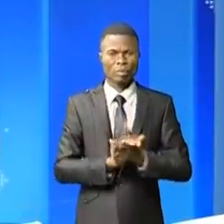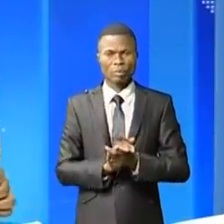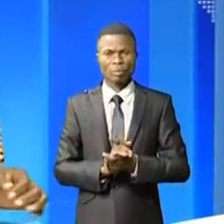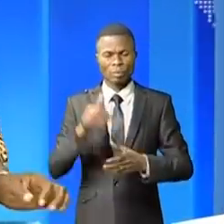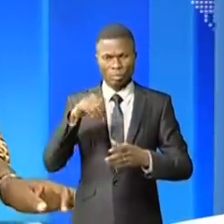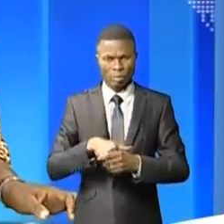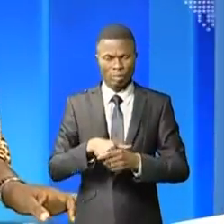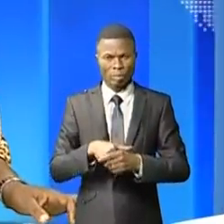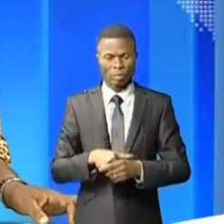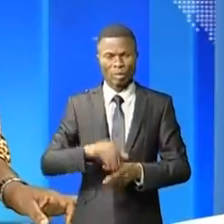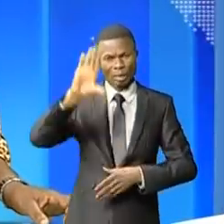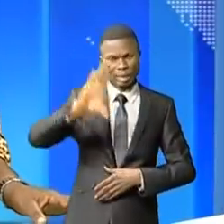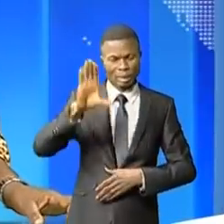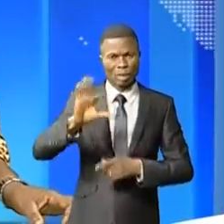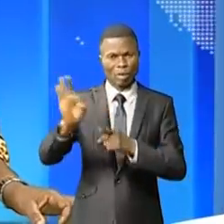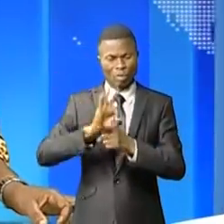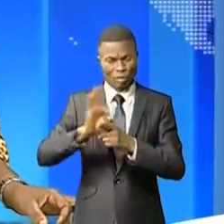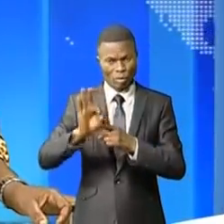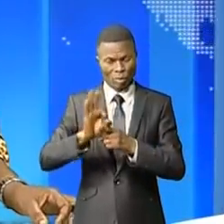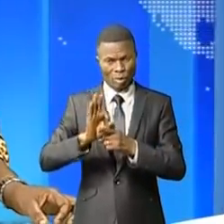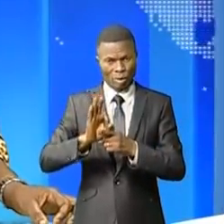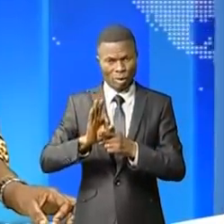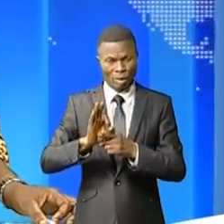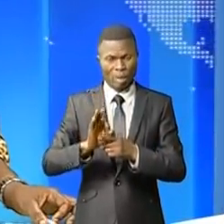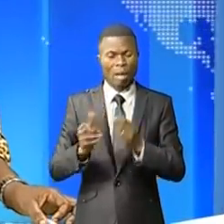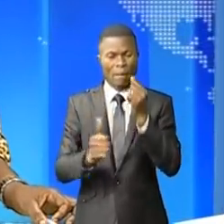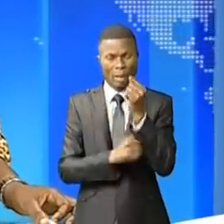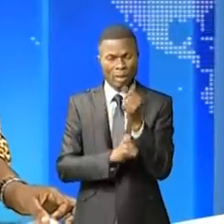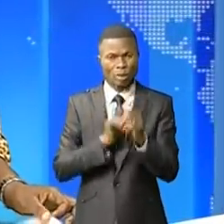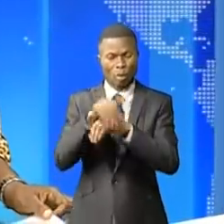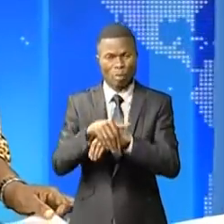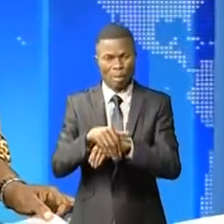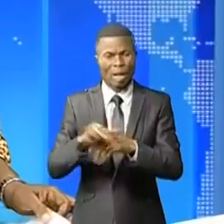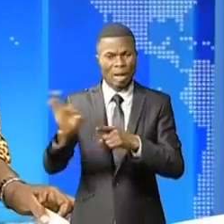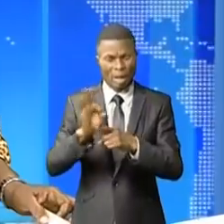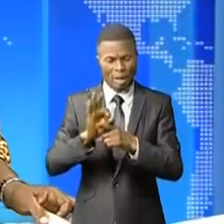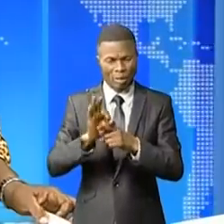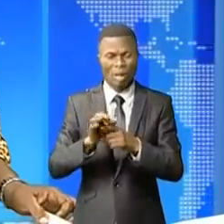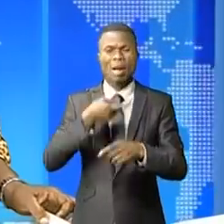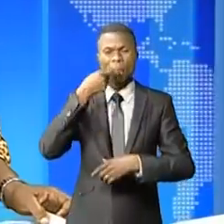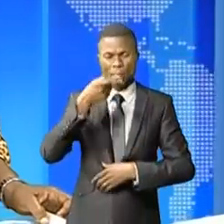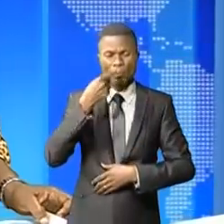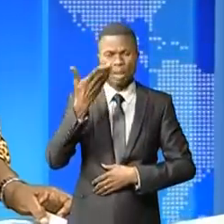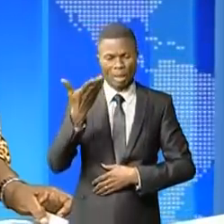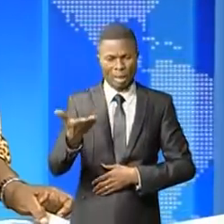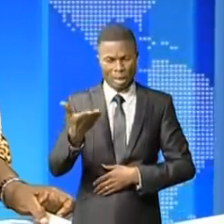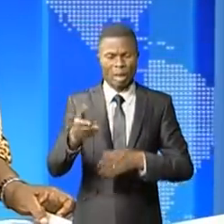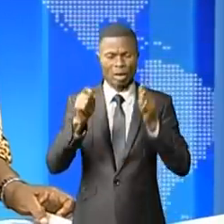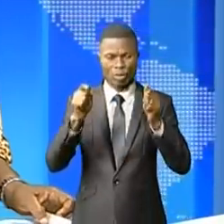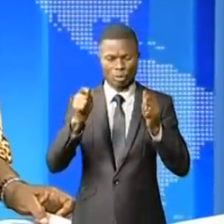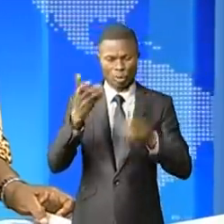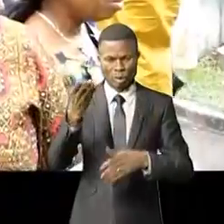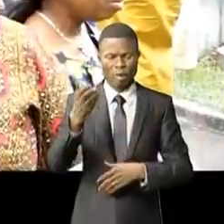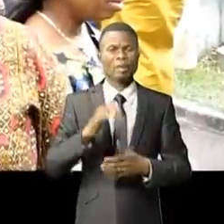'issue de cette cinquième session de formation, les participants ont également fait donner leur voix au micro des